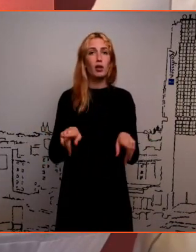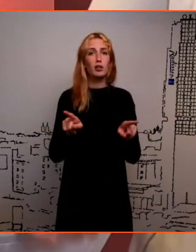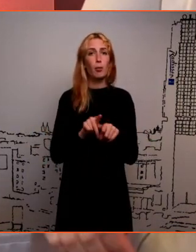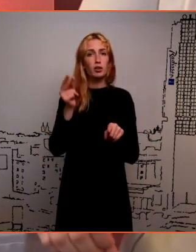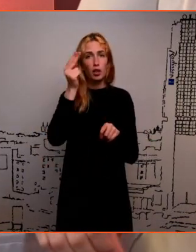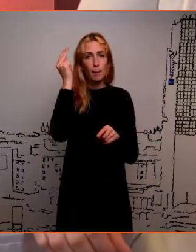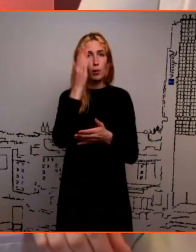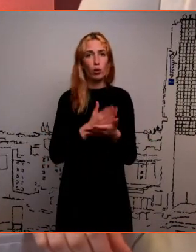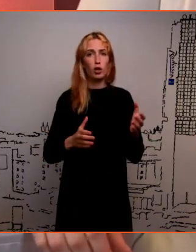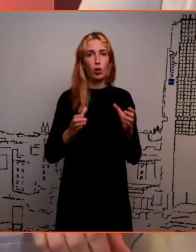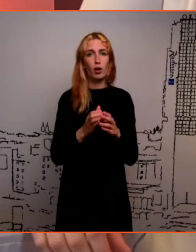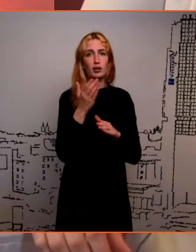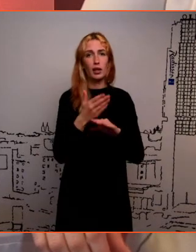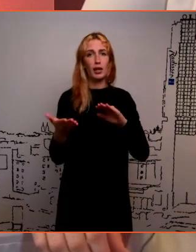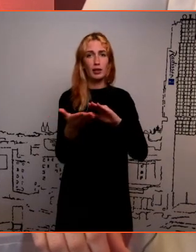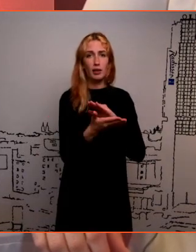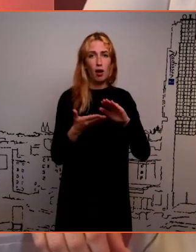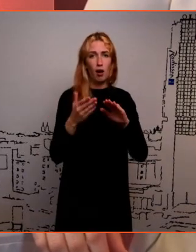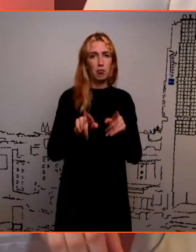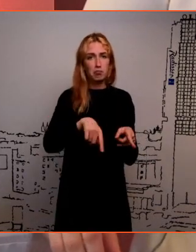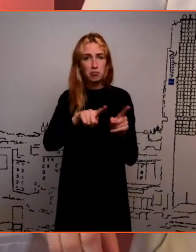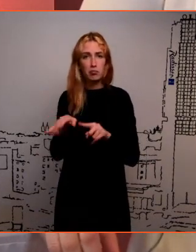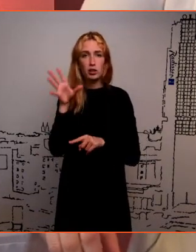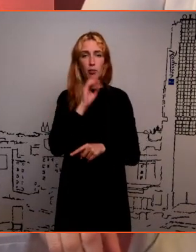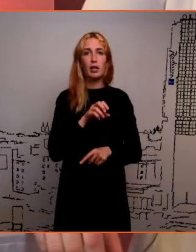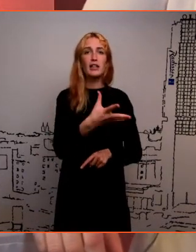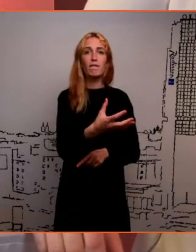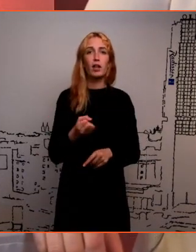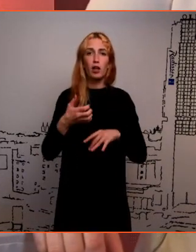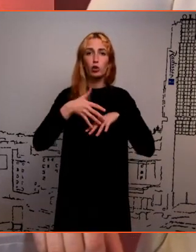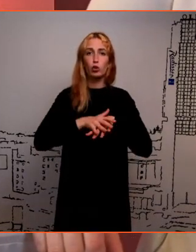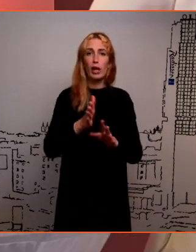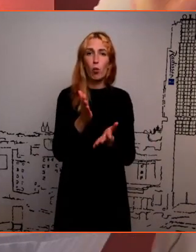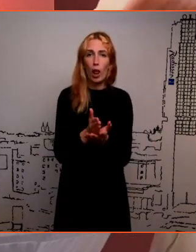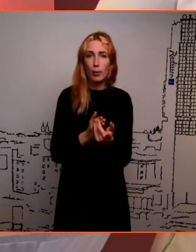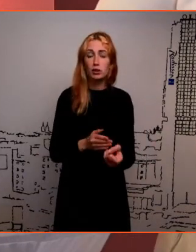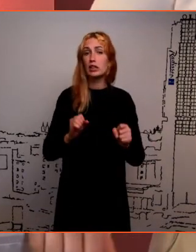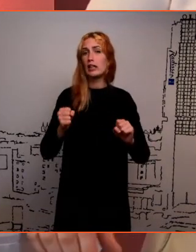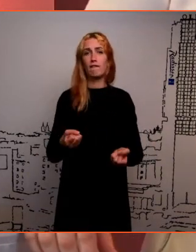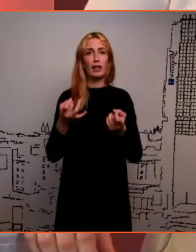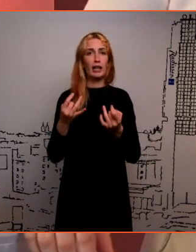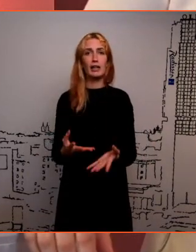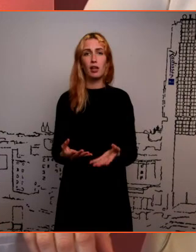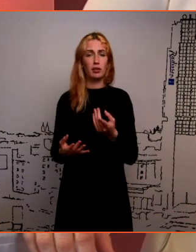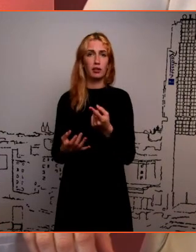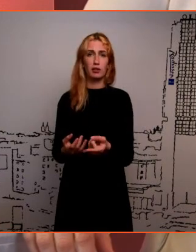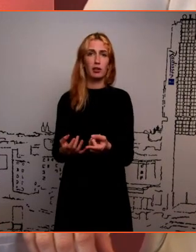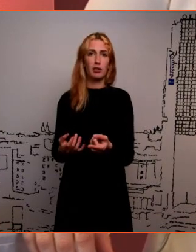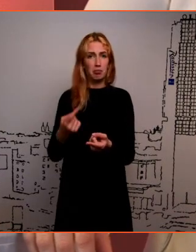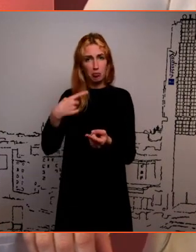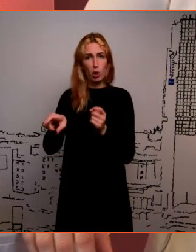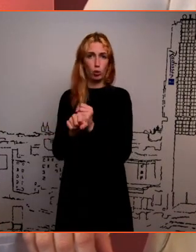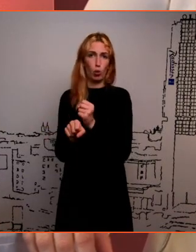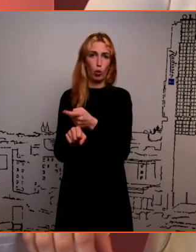eriala, meil on see võtta süsteem, varasemata õppingutatöö kokemise arvestamine või lihtsalt teeks matja võtta vabalt minne tööle,